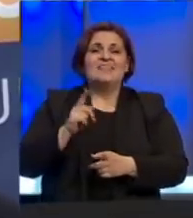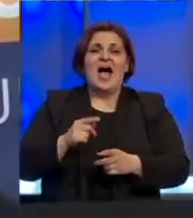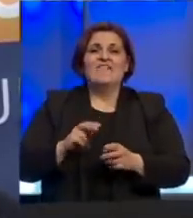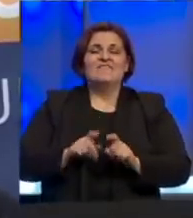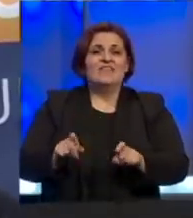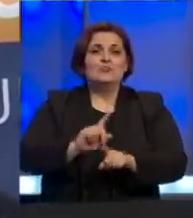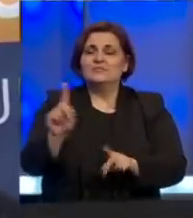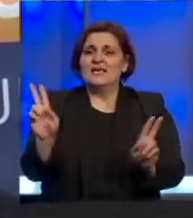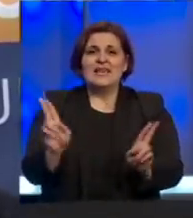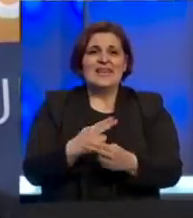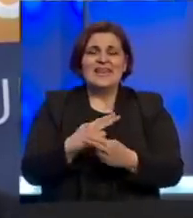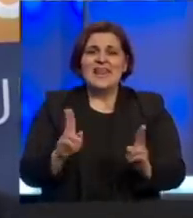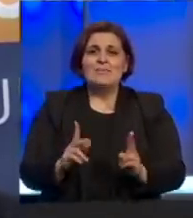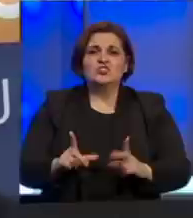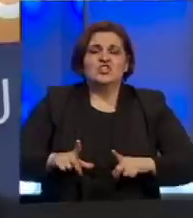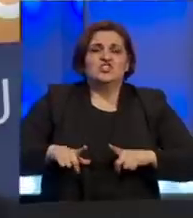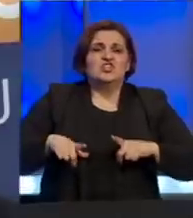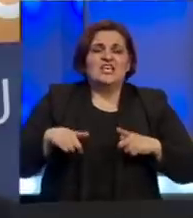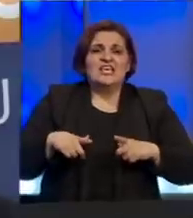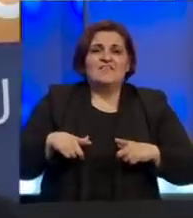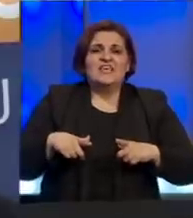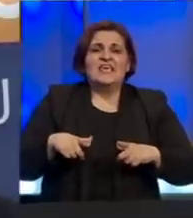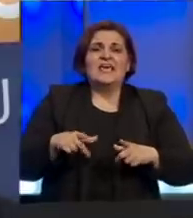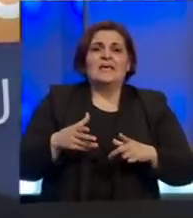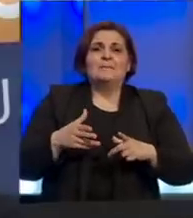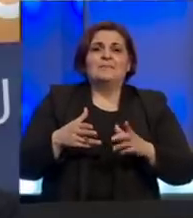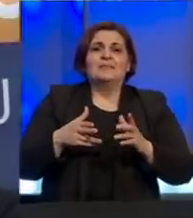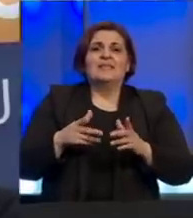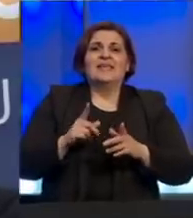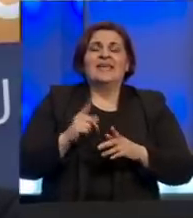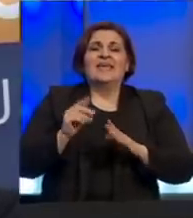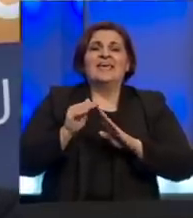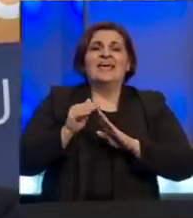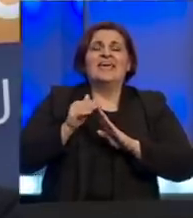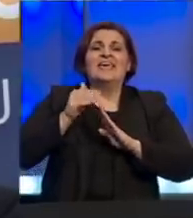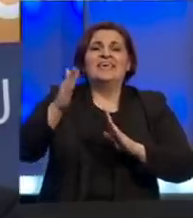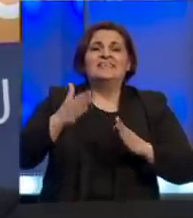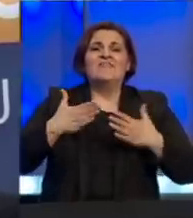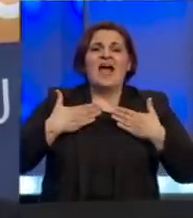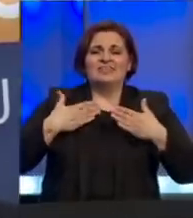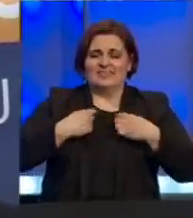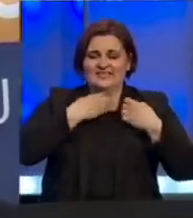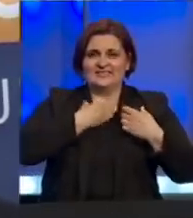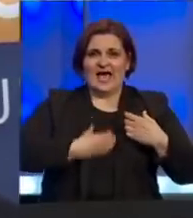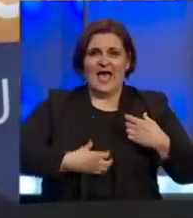može da obstane, ne može da živi izvan disajnih puteva